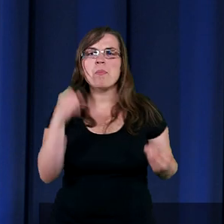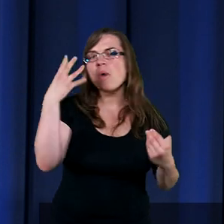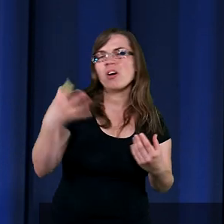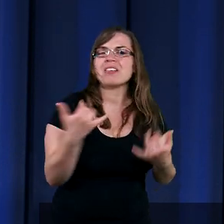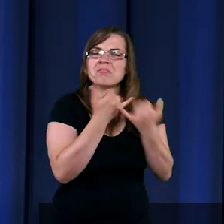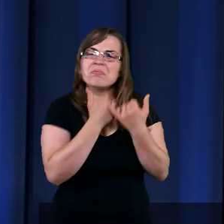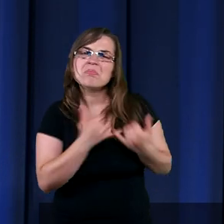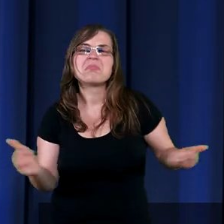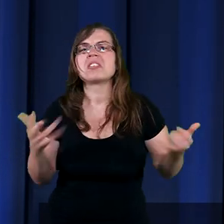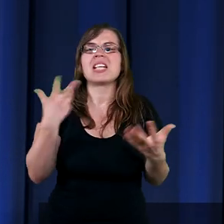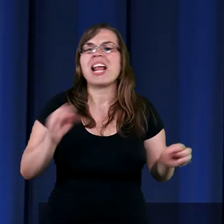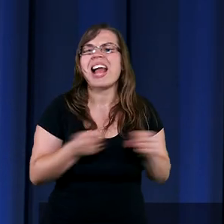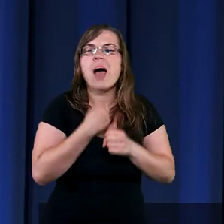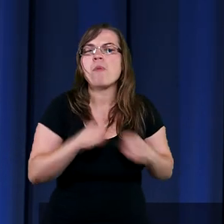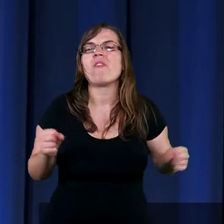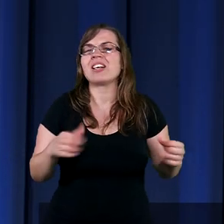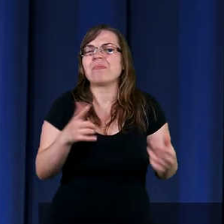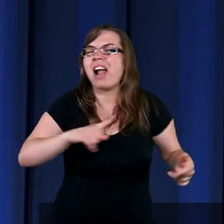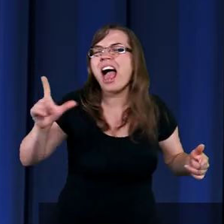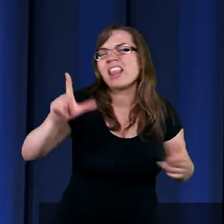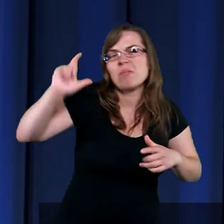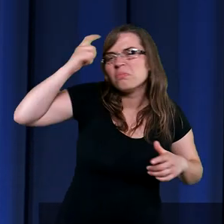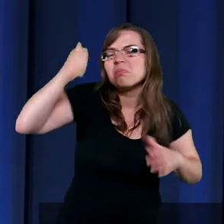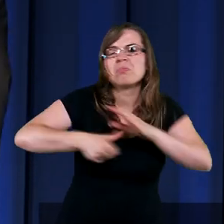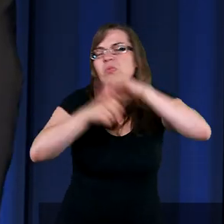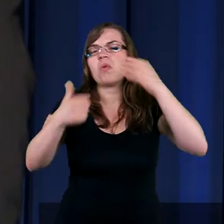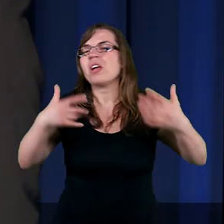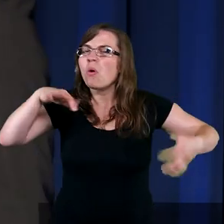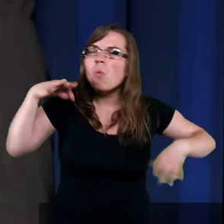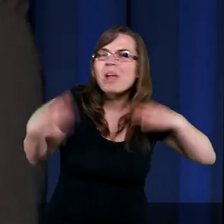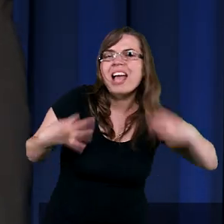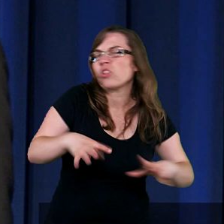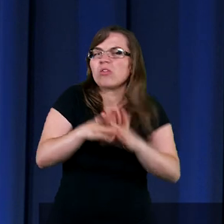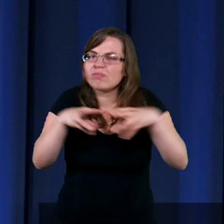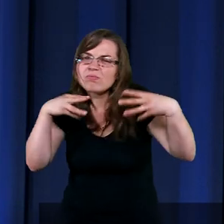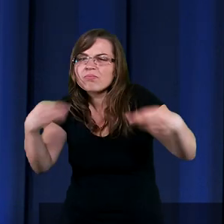niesamowity lider, bo był niesamowitym liderem, niesamowite umiejętności.